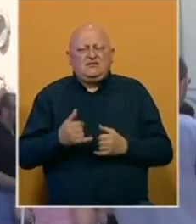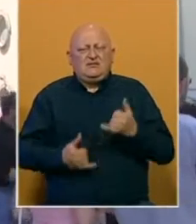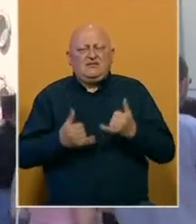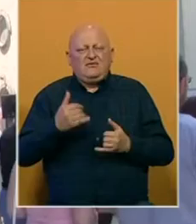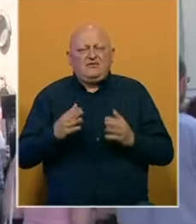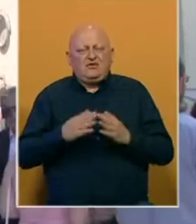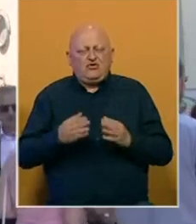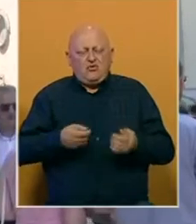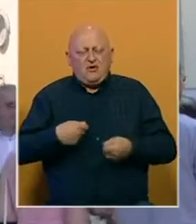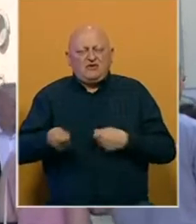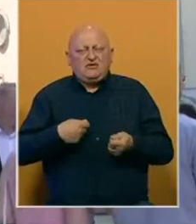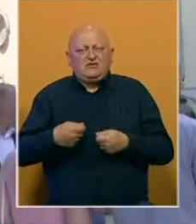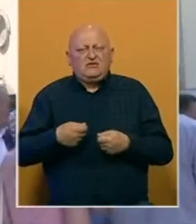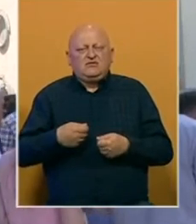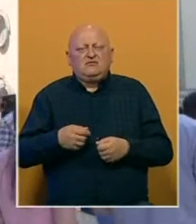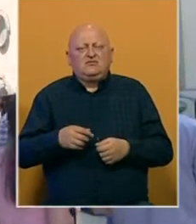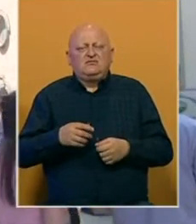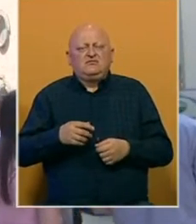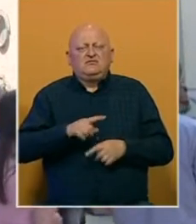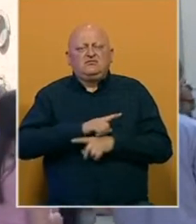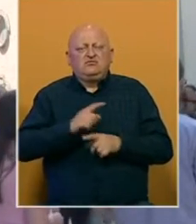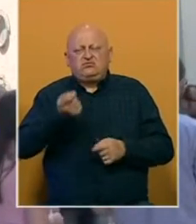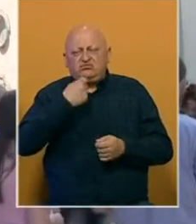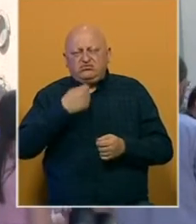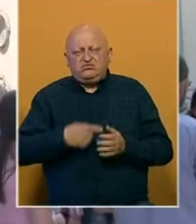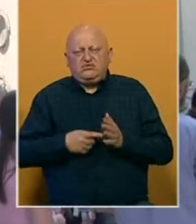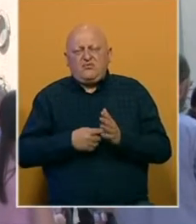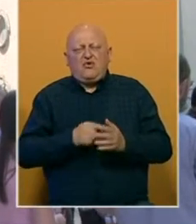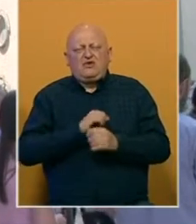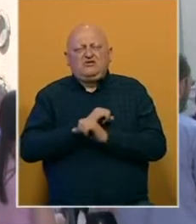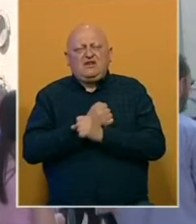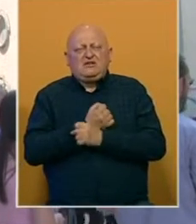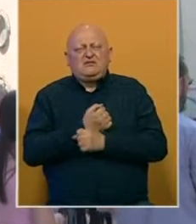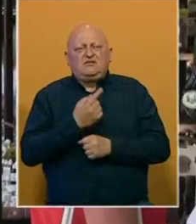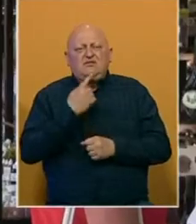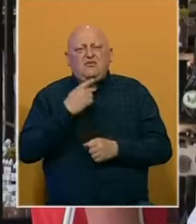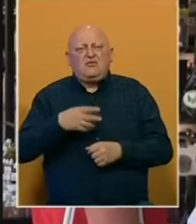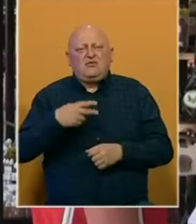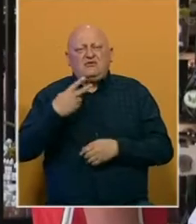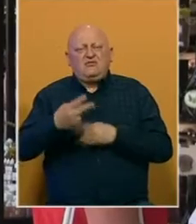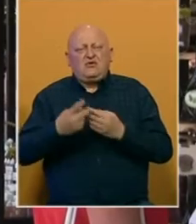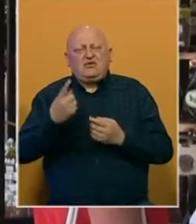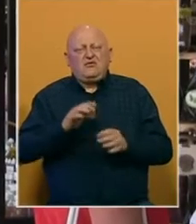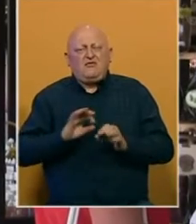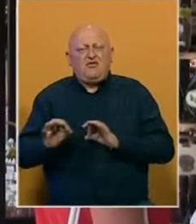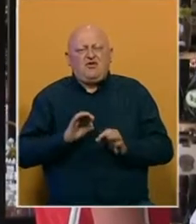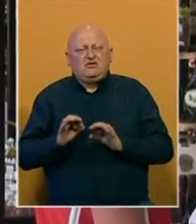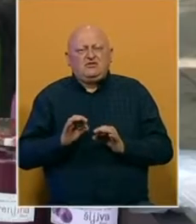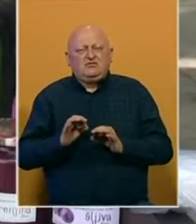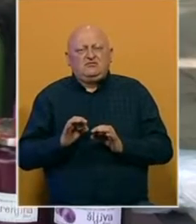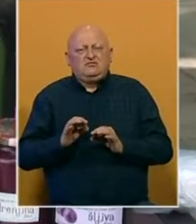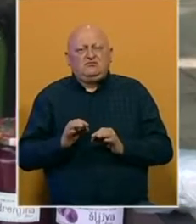domaćih proizvoda i sve gastronomske raskoši koje nudi Hercegovina koji smo prije dvije godine prvi put organizovali